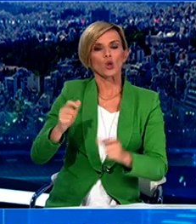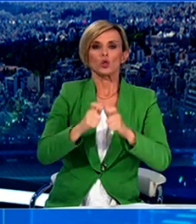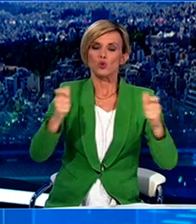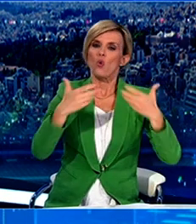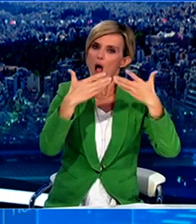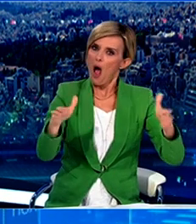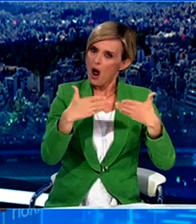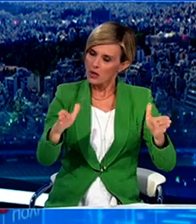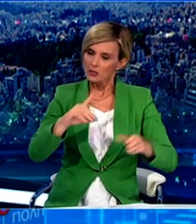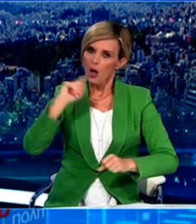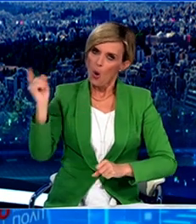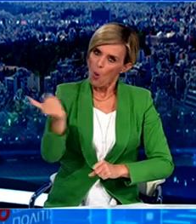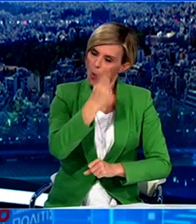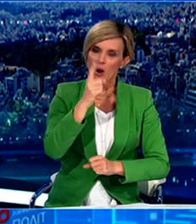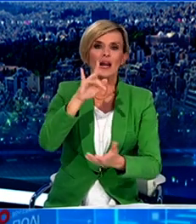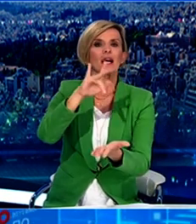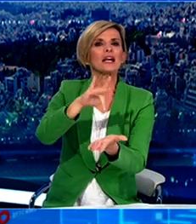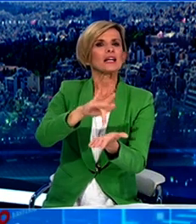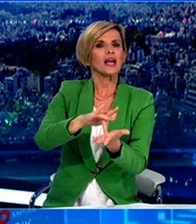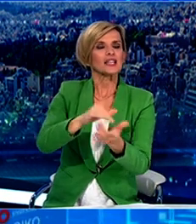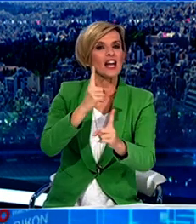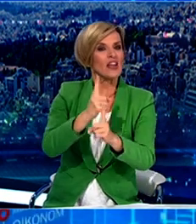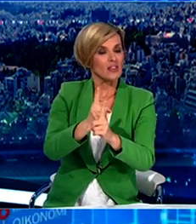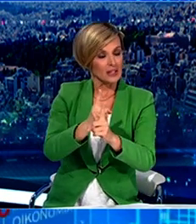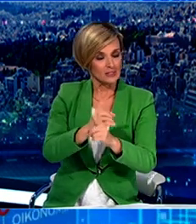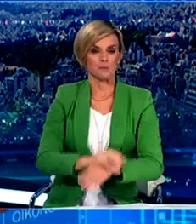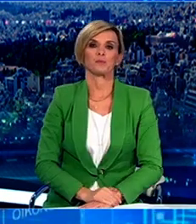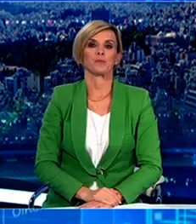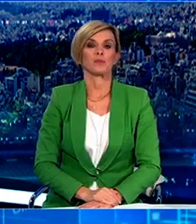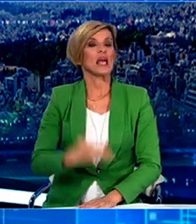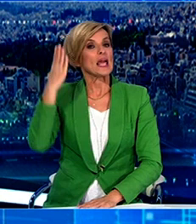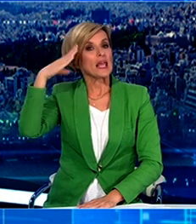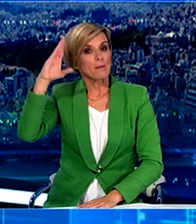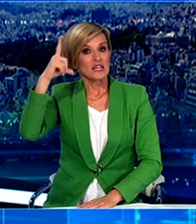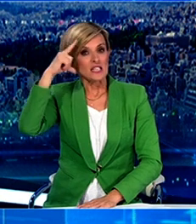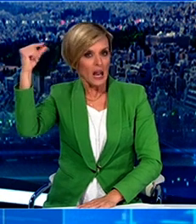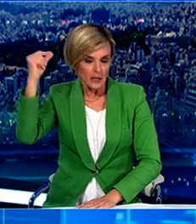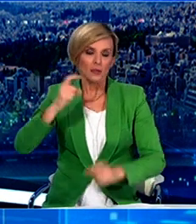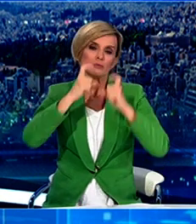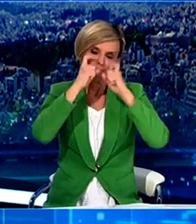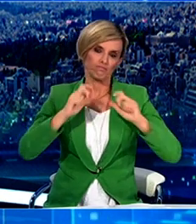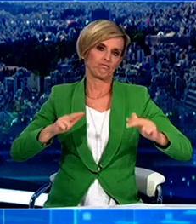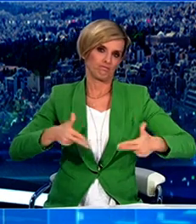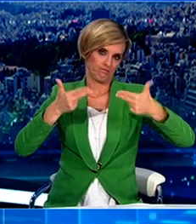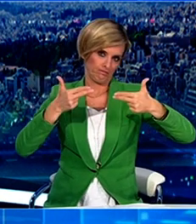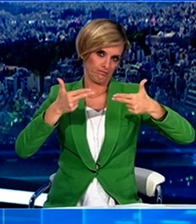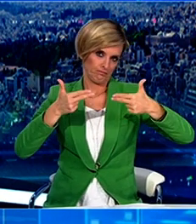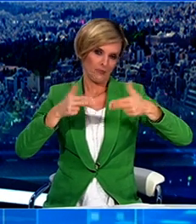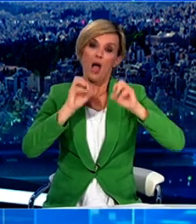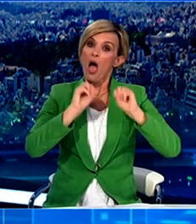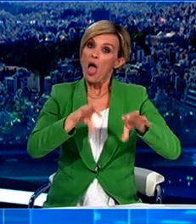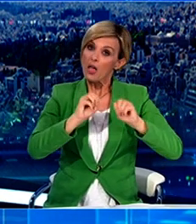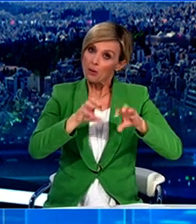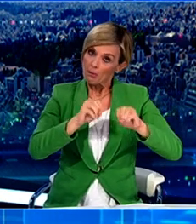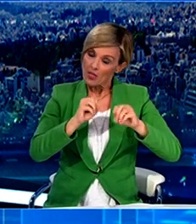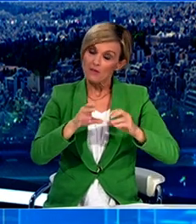όλες τις βαθμίδες τους και τα ιδιωτικά κέντρα ειδικής αγωγής. Τα γυμνάσια και τα λύκια από τη Δευτέρα θα λειτουργούν με καθεστώς τηλεκπαίδευση, ενώ η τηλεκπαίδευση συνεχίζεται